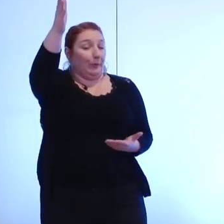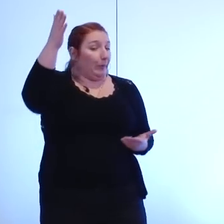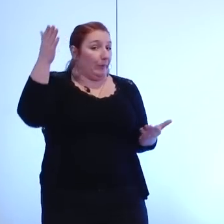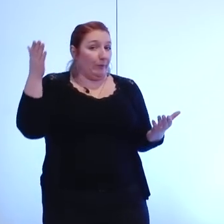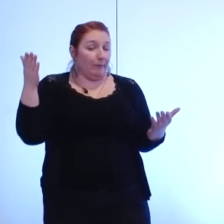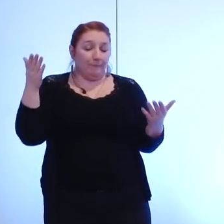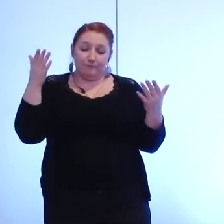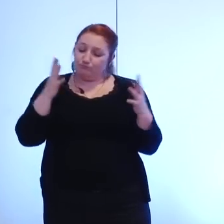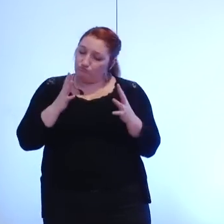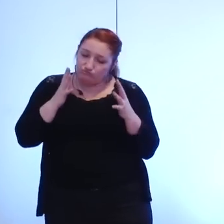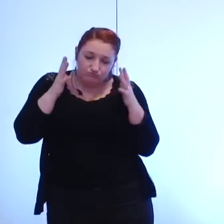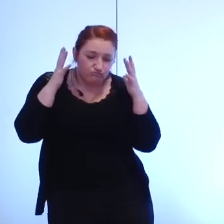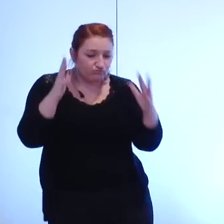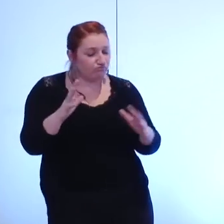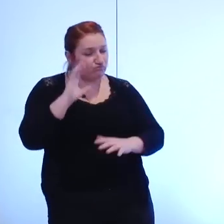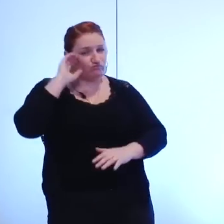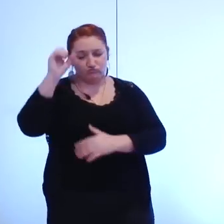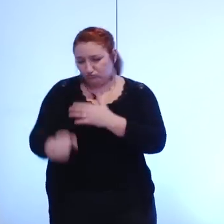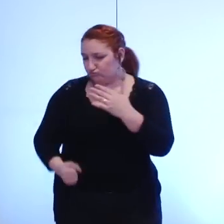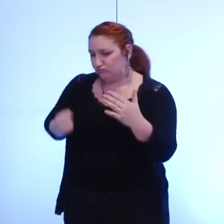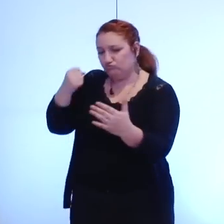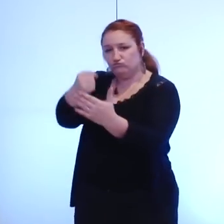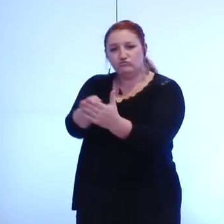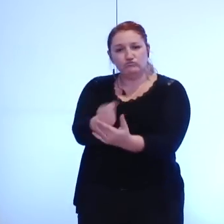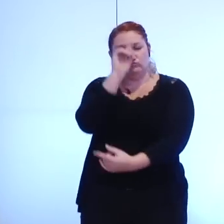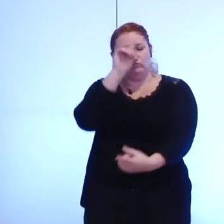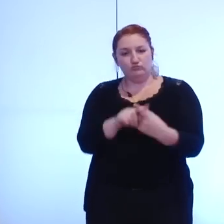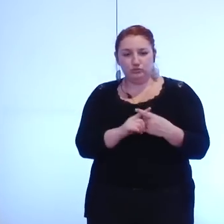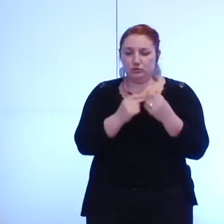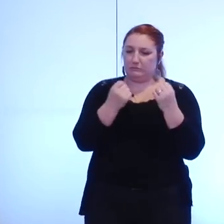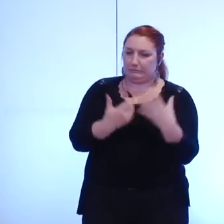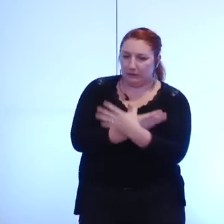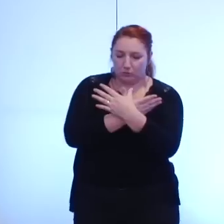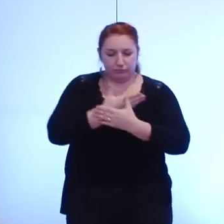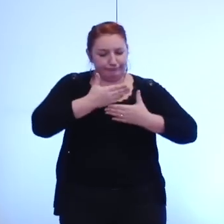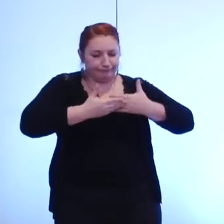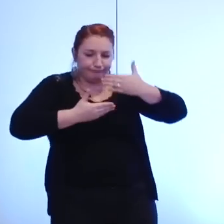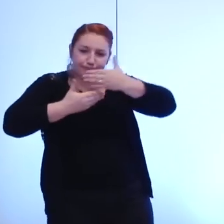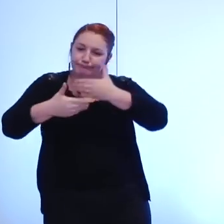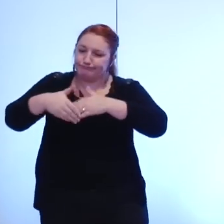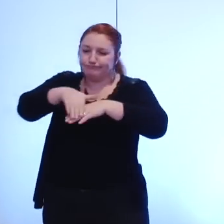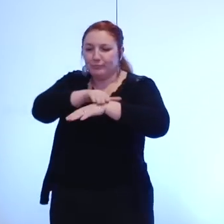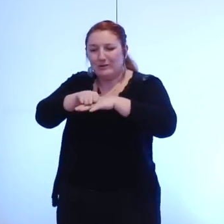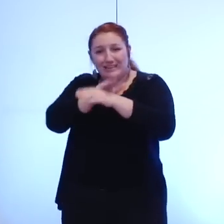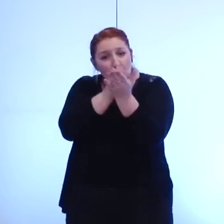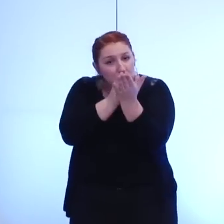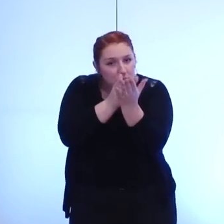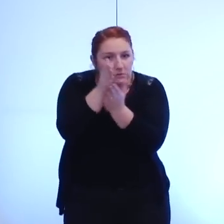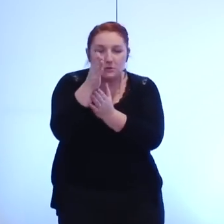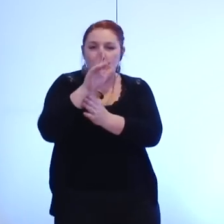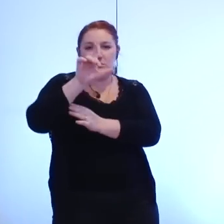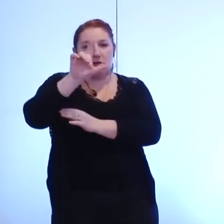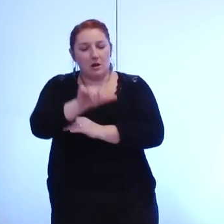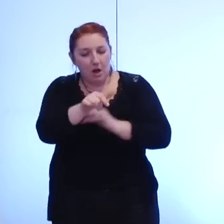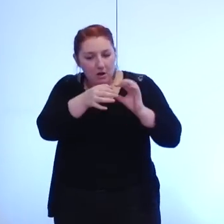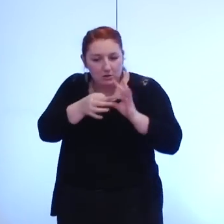volontaires pour construire à l'échelle métropolitaine les politiques qui ont du sens à être construites à